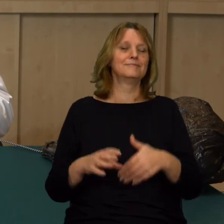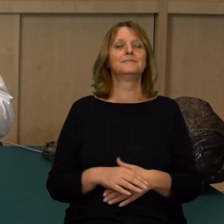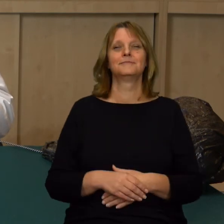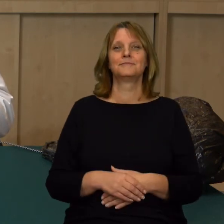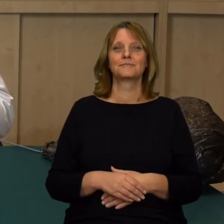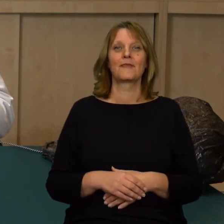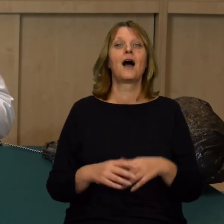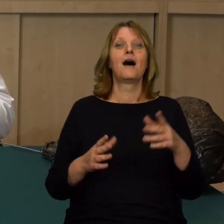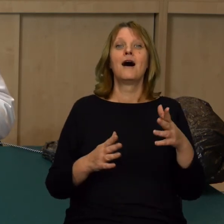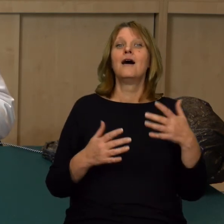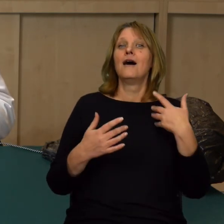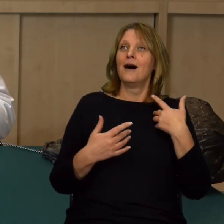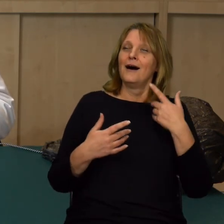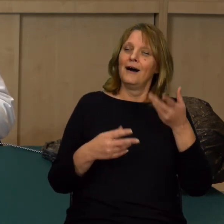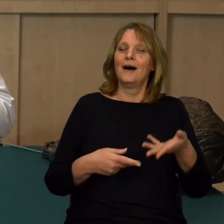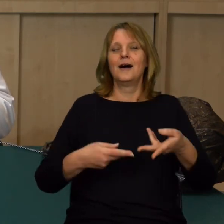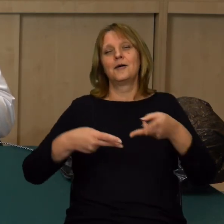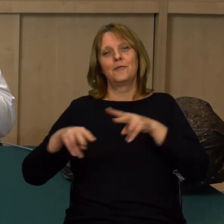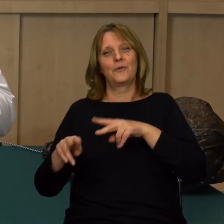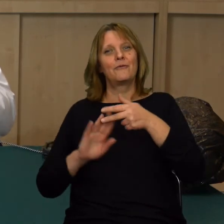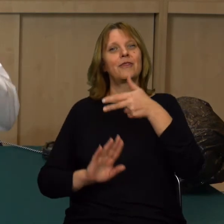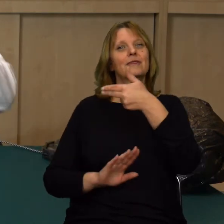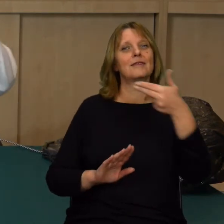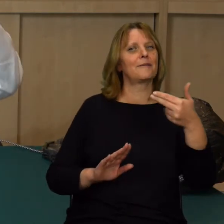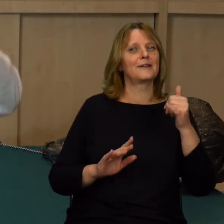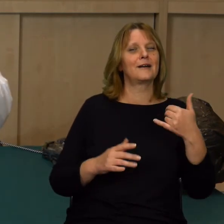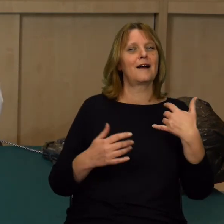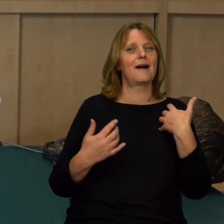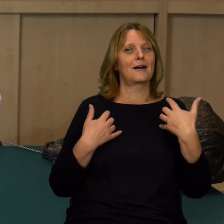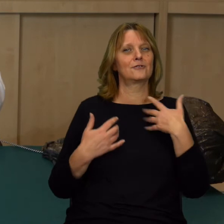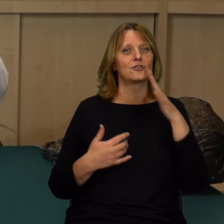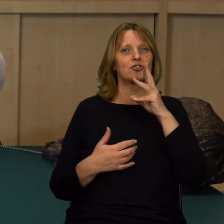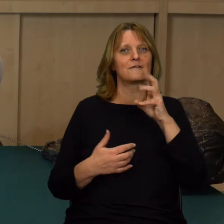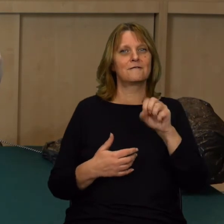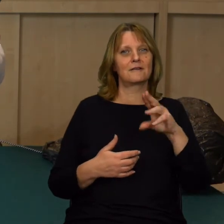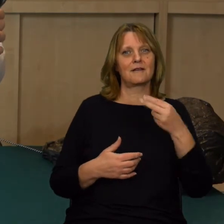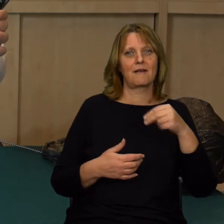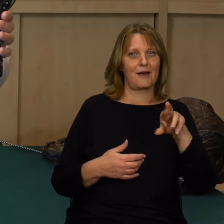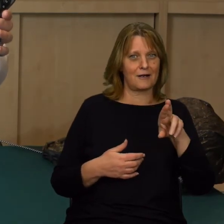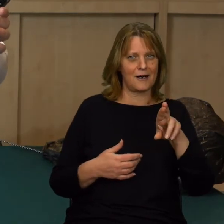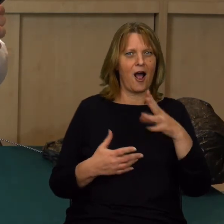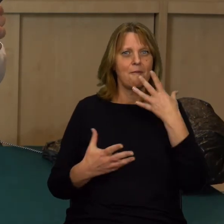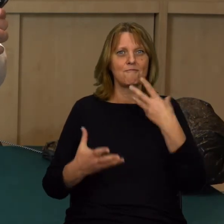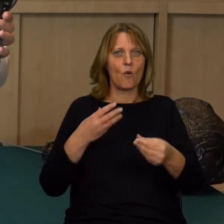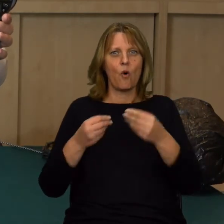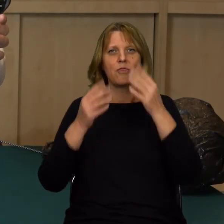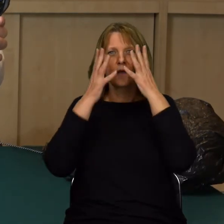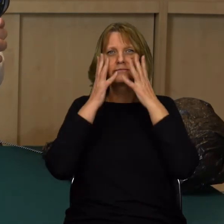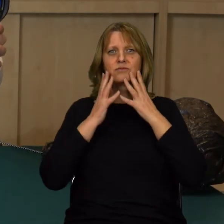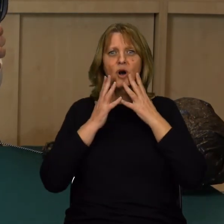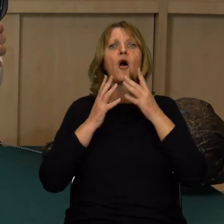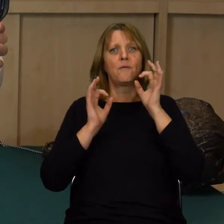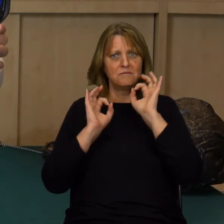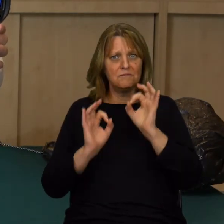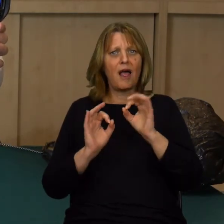wracając do naszego Arnolda Schwarzeneggera, jeżeli by posmarował się tylko po twarzy błotem, to oczywiście te miejsce by się